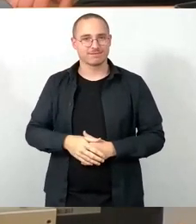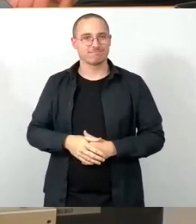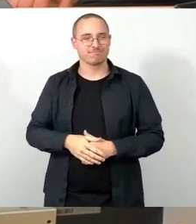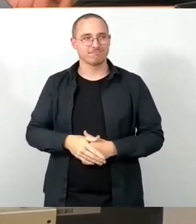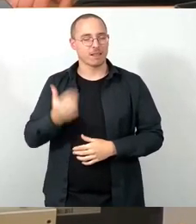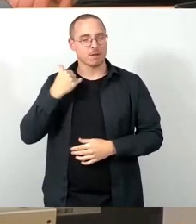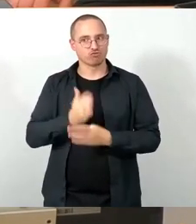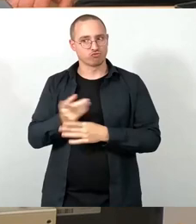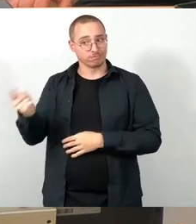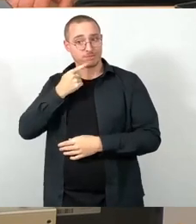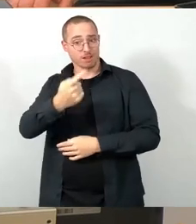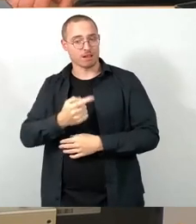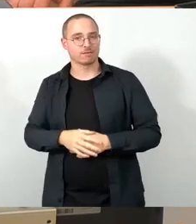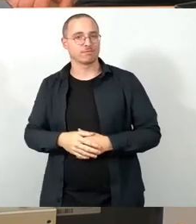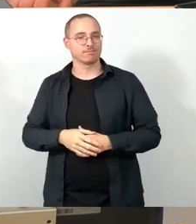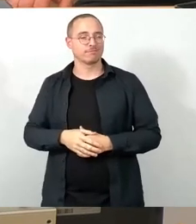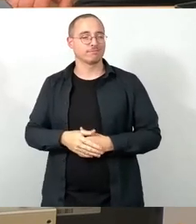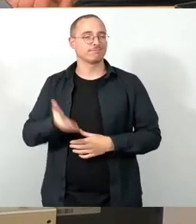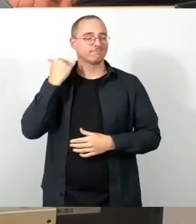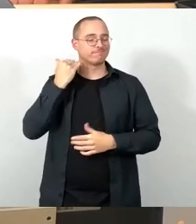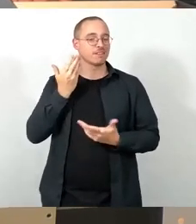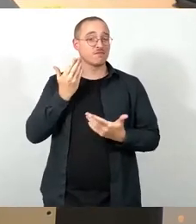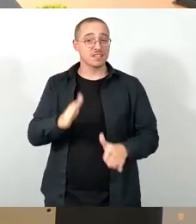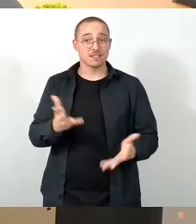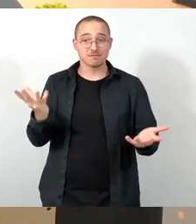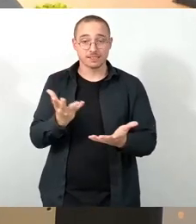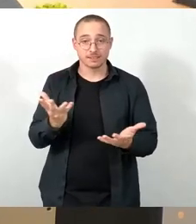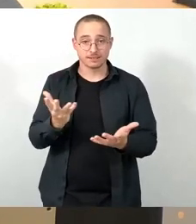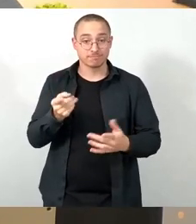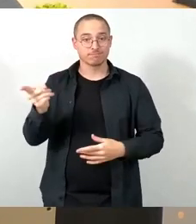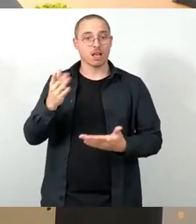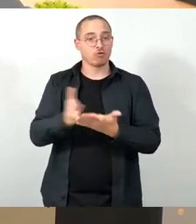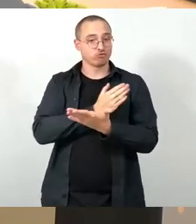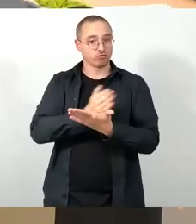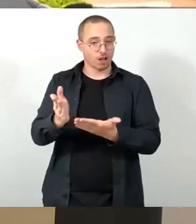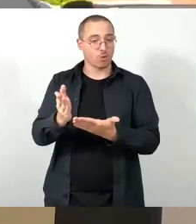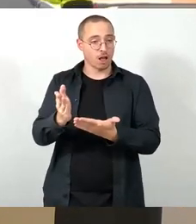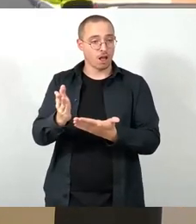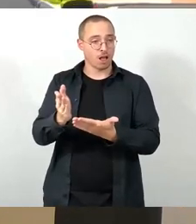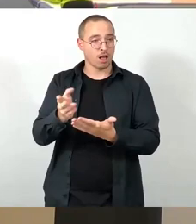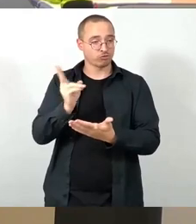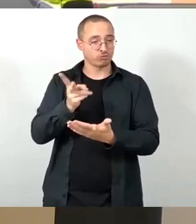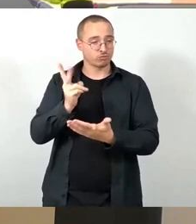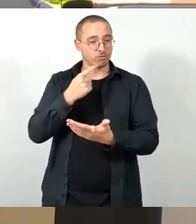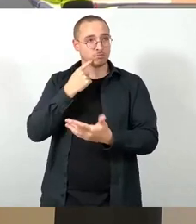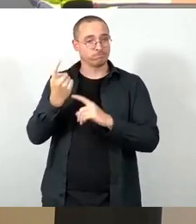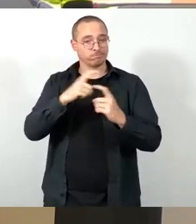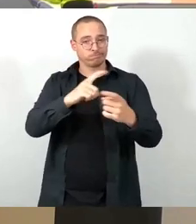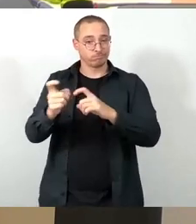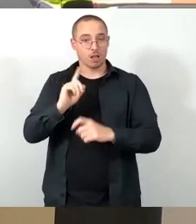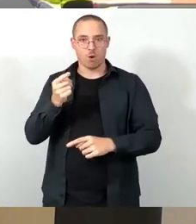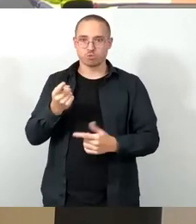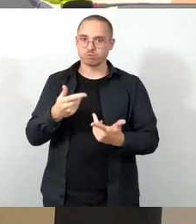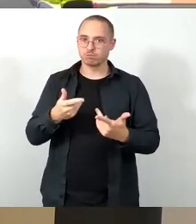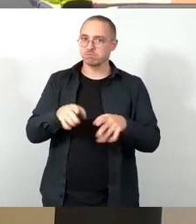als dann im Januar 2023 diese Entscheidung anstand und es wurde ja auch gesagt, was der Hintergrund war. Der Hintergrund war der